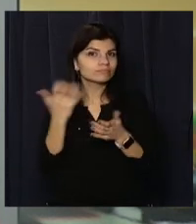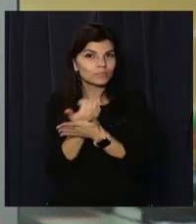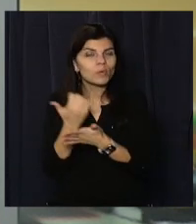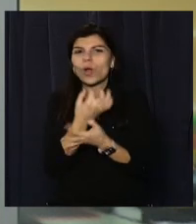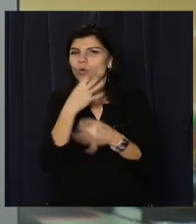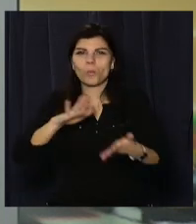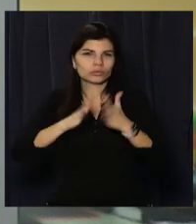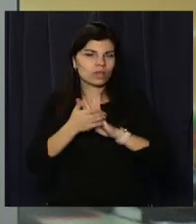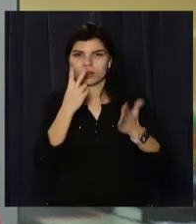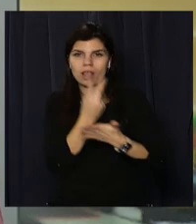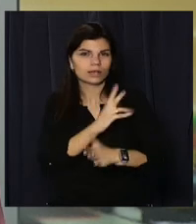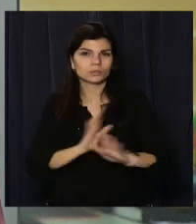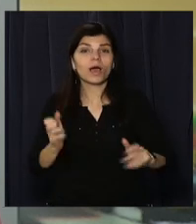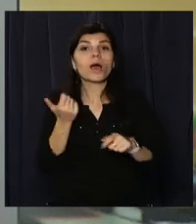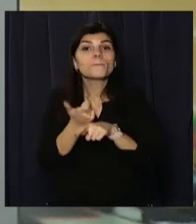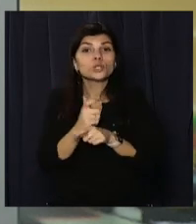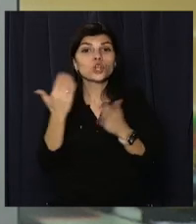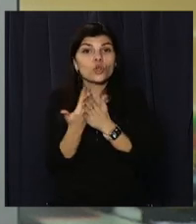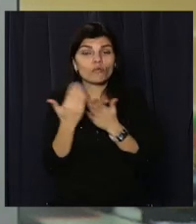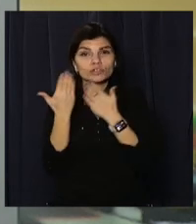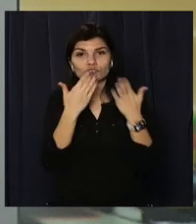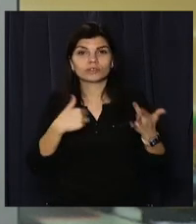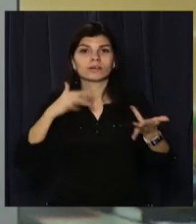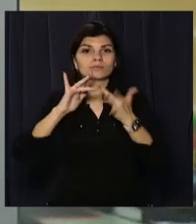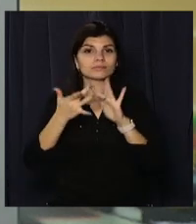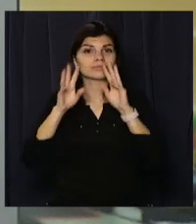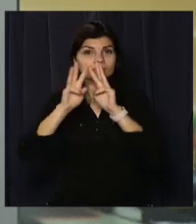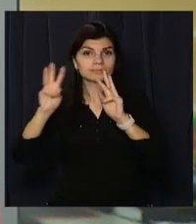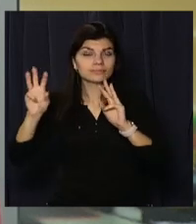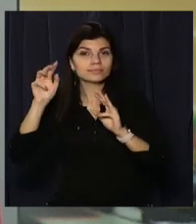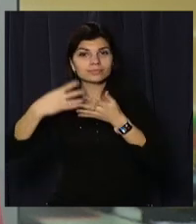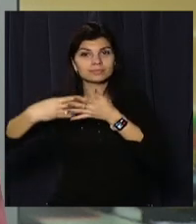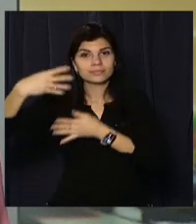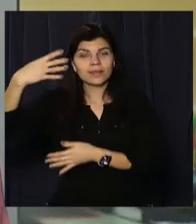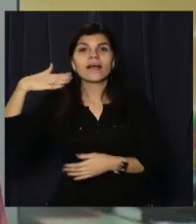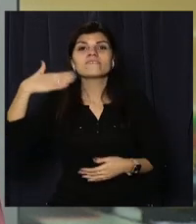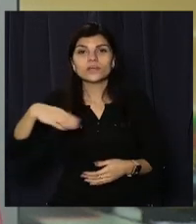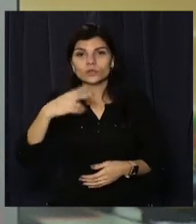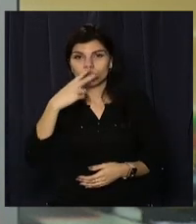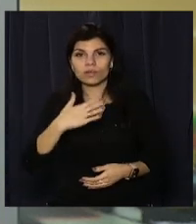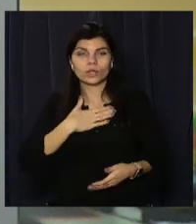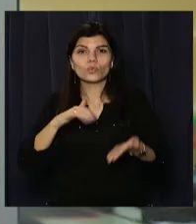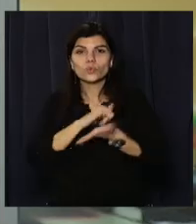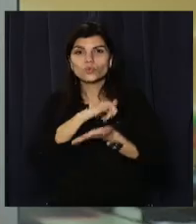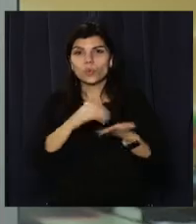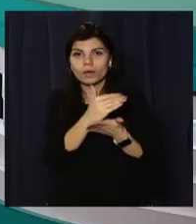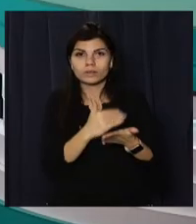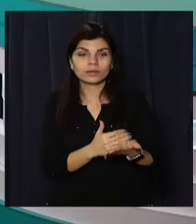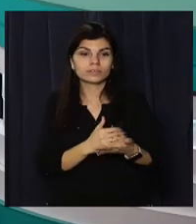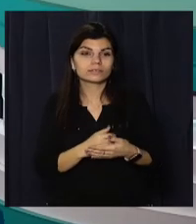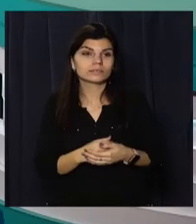будь-яких обставин. А більше новин читайте на нашому сайті opentv.media. Сюжети переглядайте на нашому ютуб.